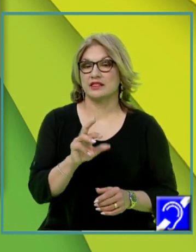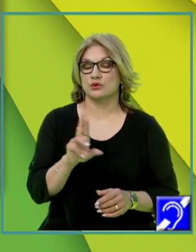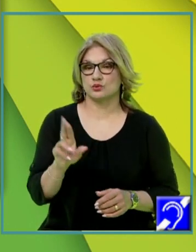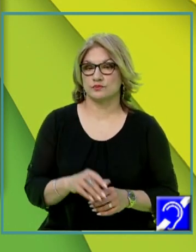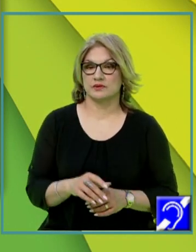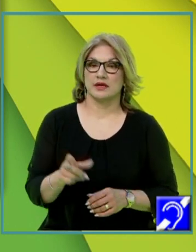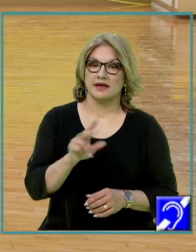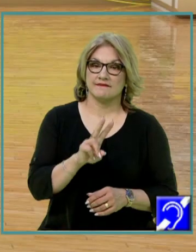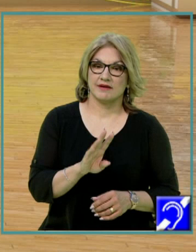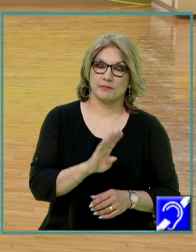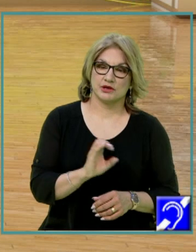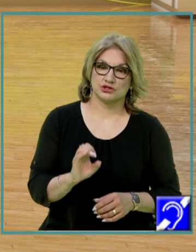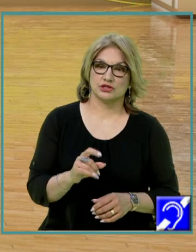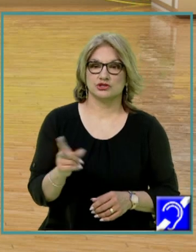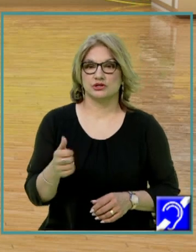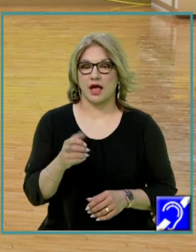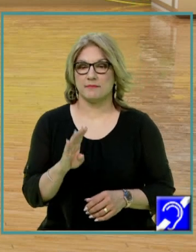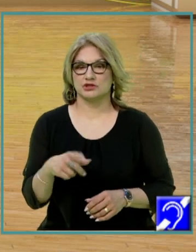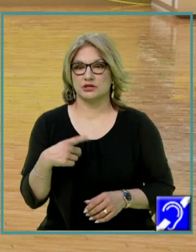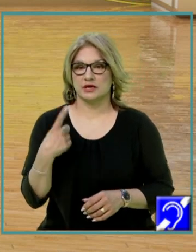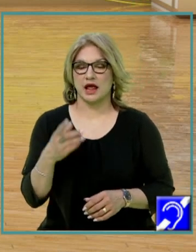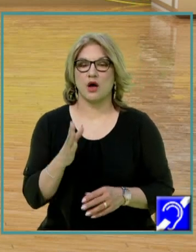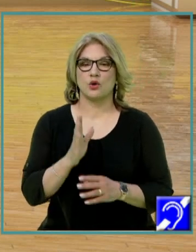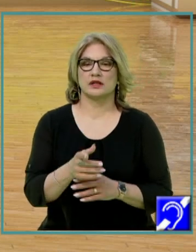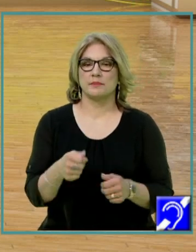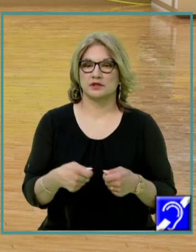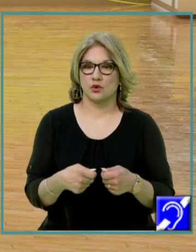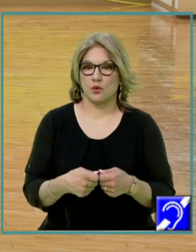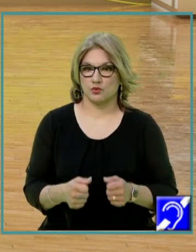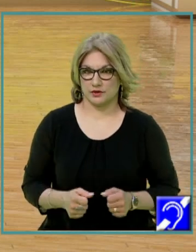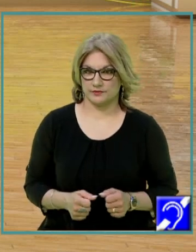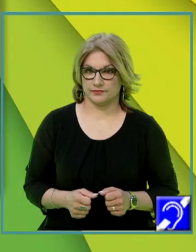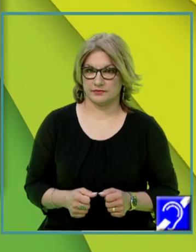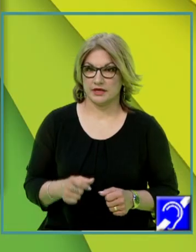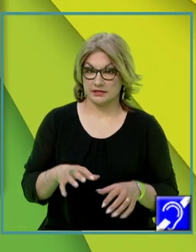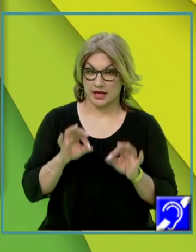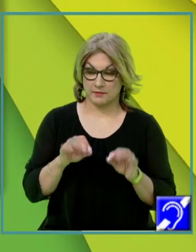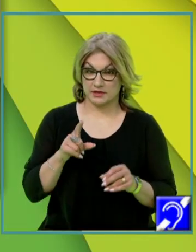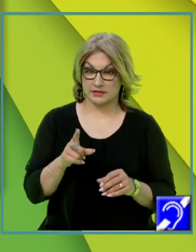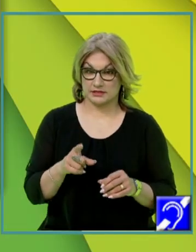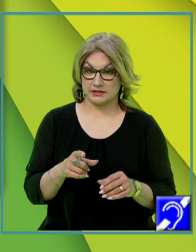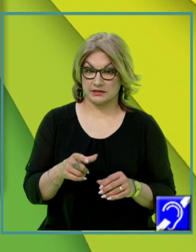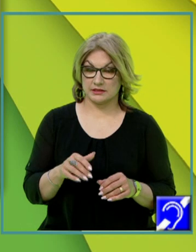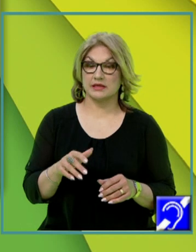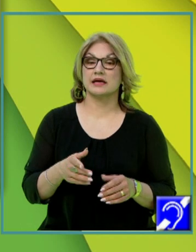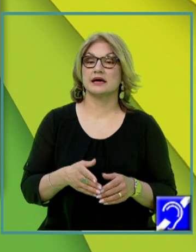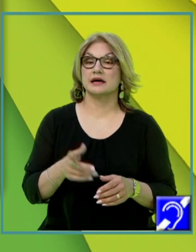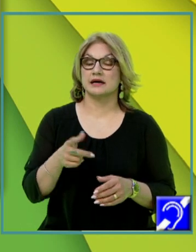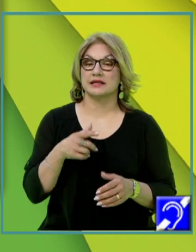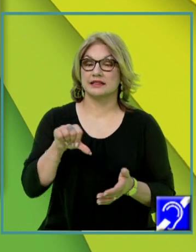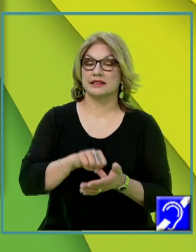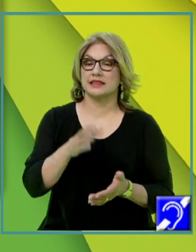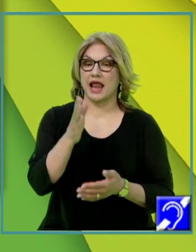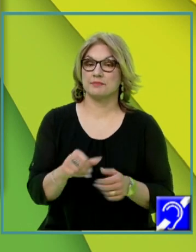VBC și respectivul planul ABC, ele au o dreaptă comună. Deci, în primul rând, am identificat la pasul numărul 1 dreapta comună. Ne gândim din nou la